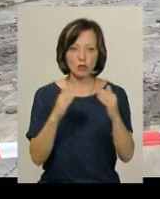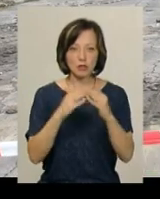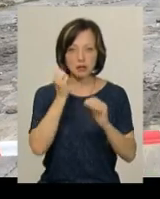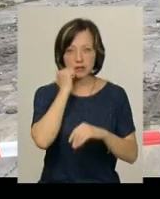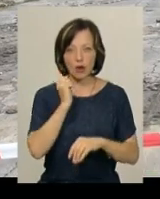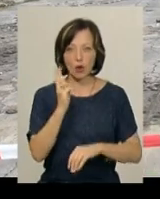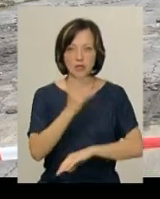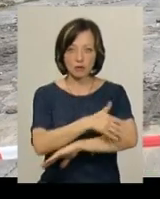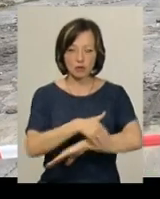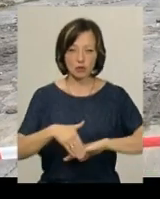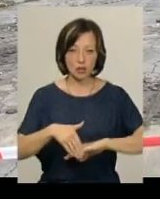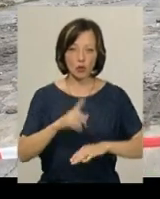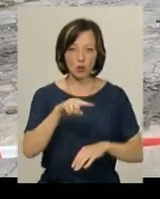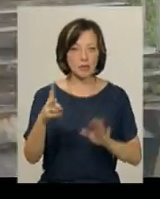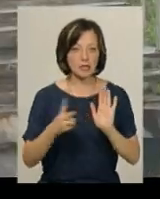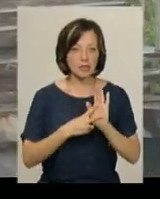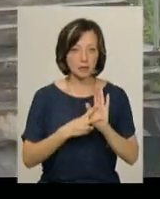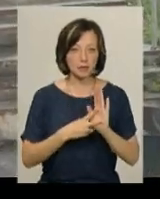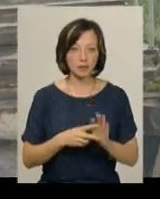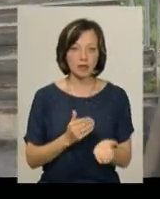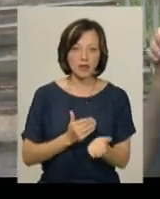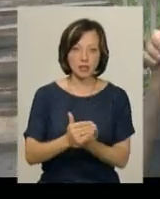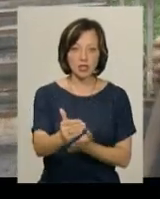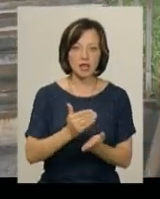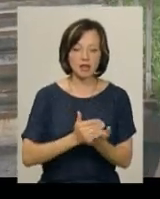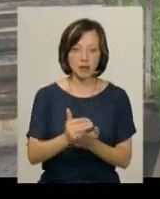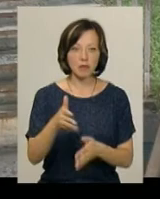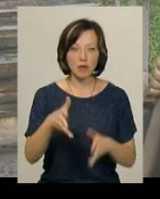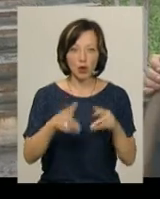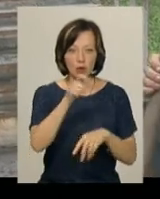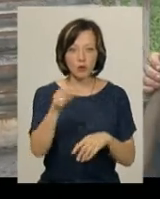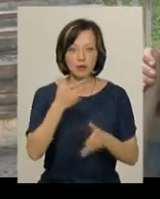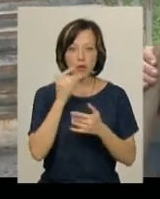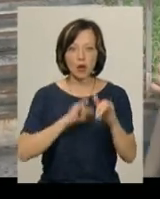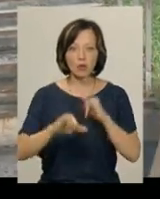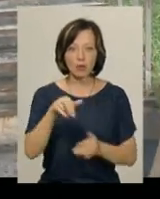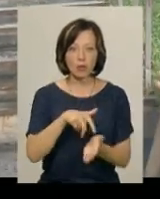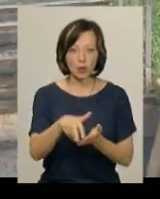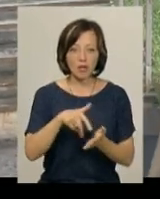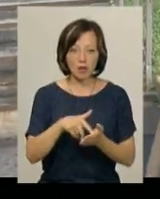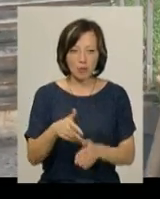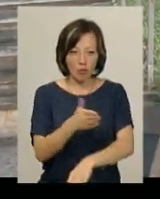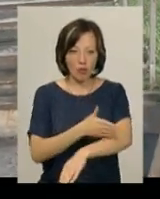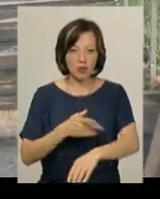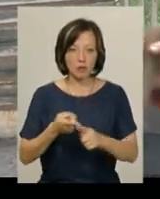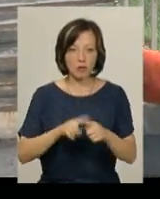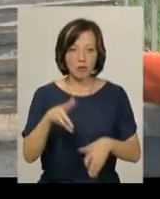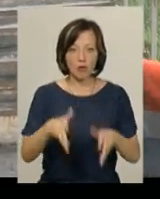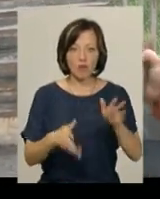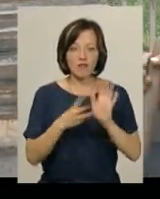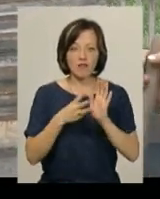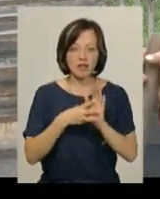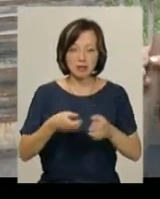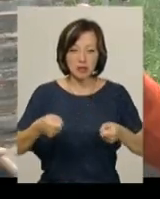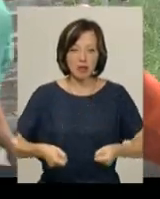Старокостянтинському шосе номер 7. Шкребемо, бо люди не мають кудою пройти. По коліна болота було, вже 8 тачок